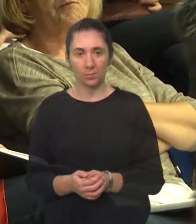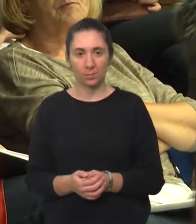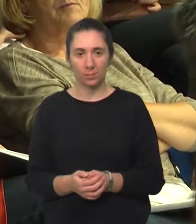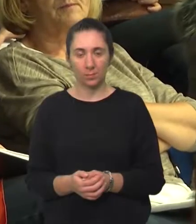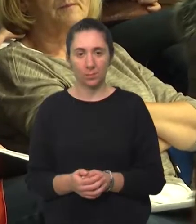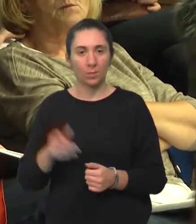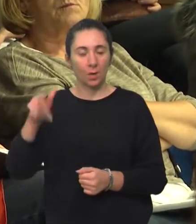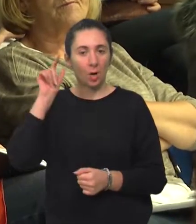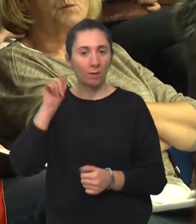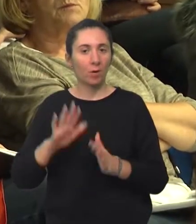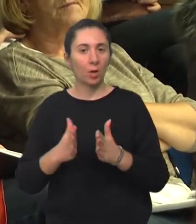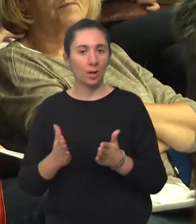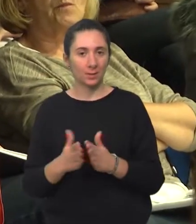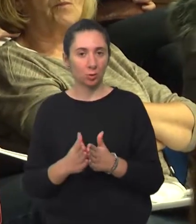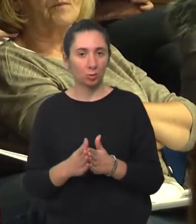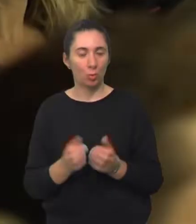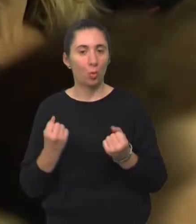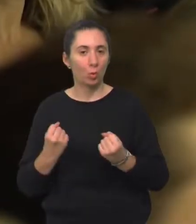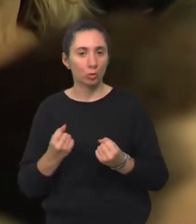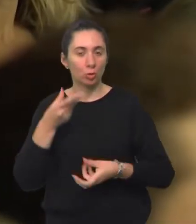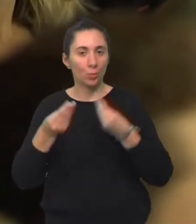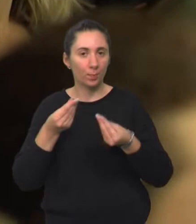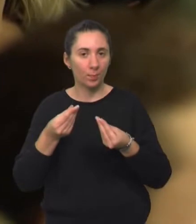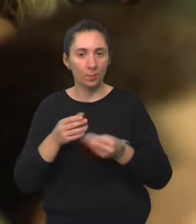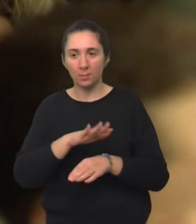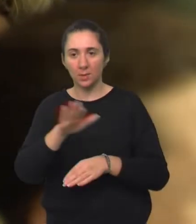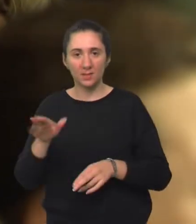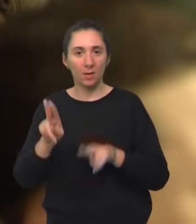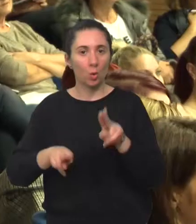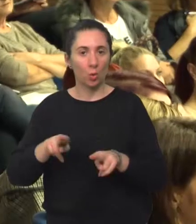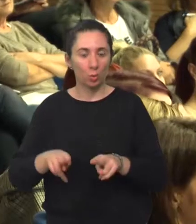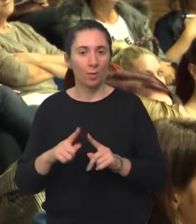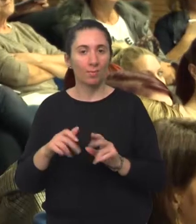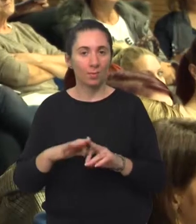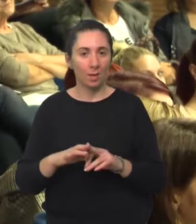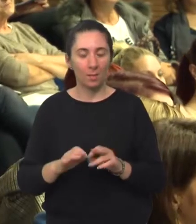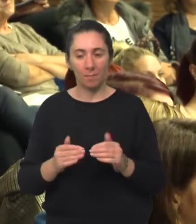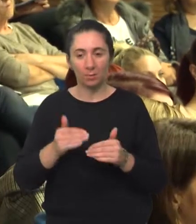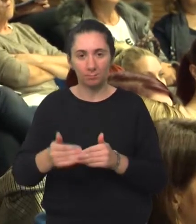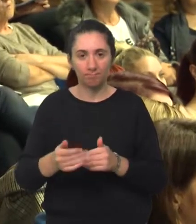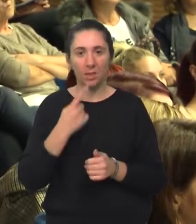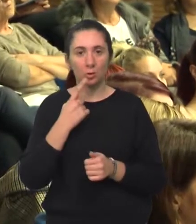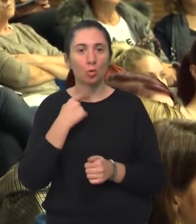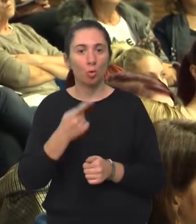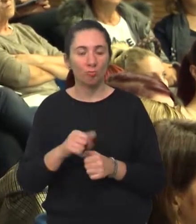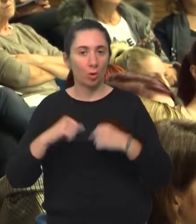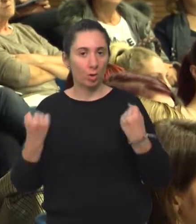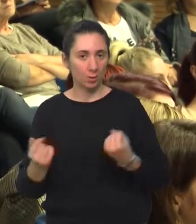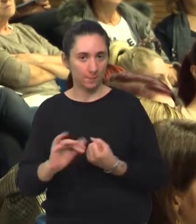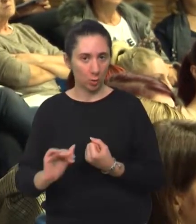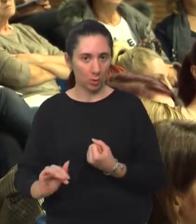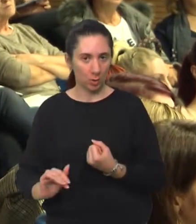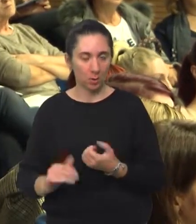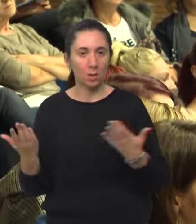U Karlovačkoj gradskoj knjižnici održano je predavanje za sve odgojitelje na temu odstupanja jezično-govornog razvoja